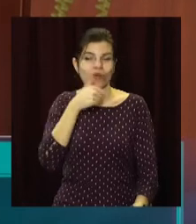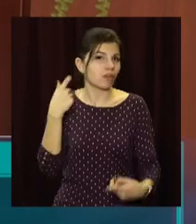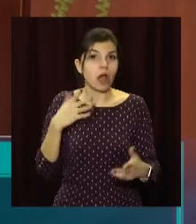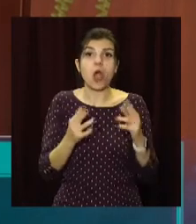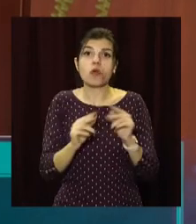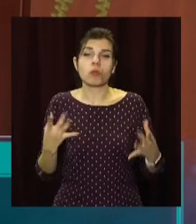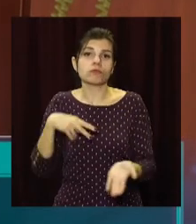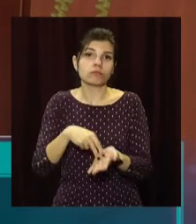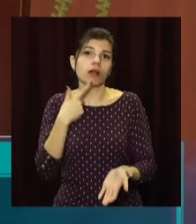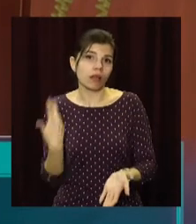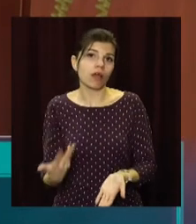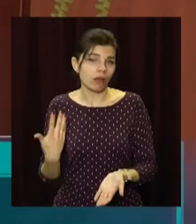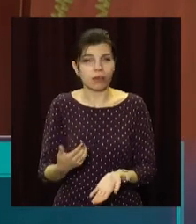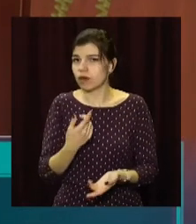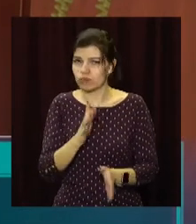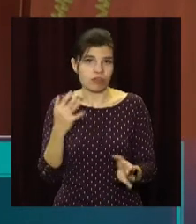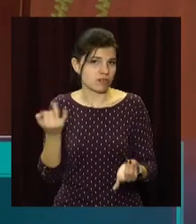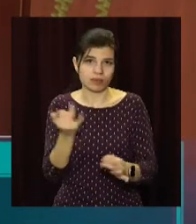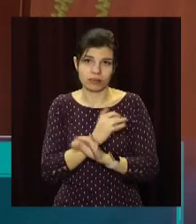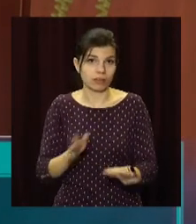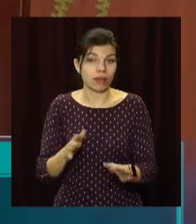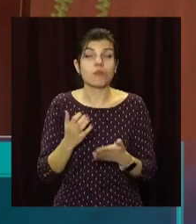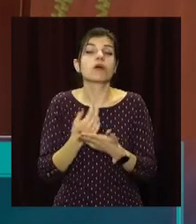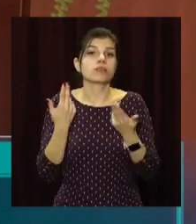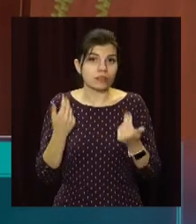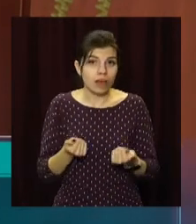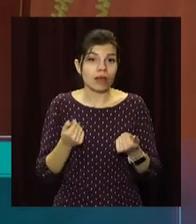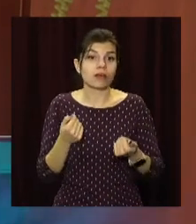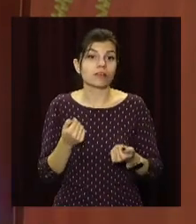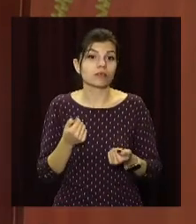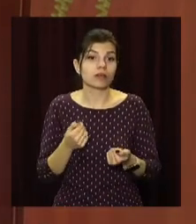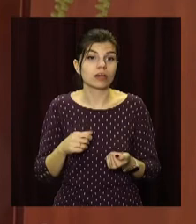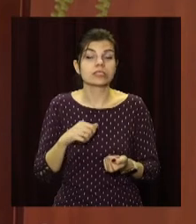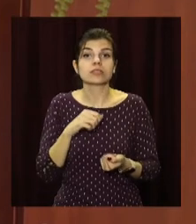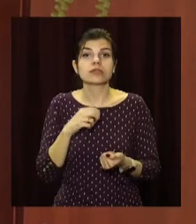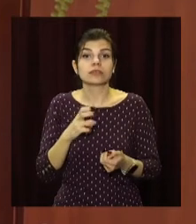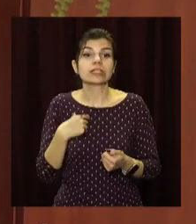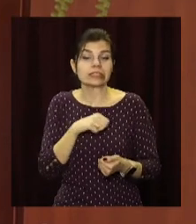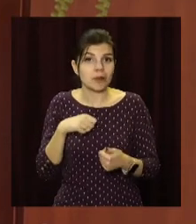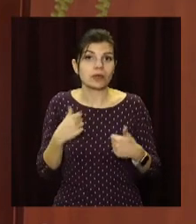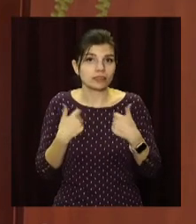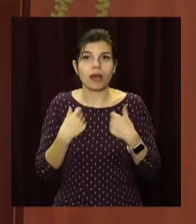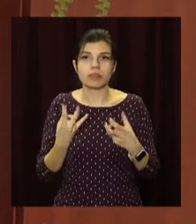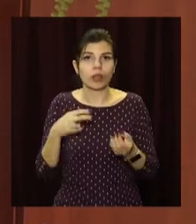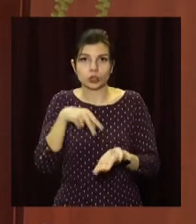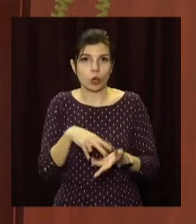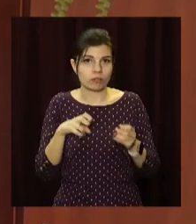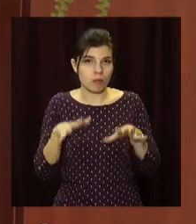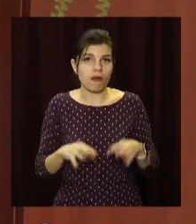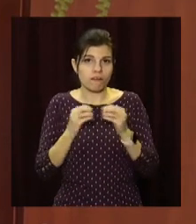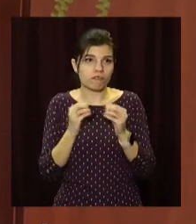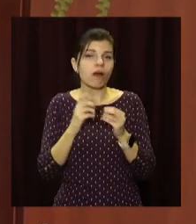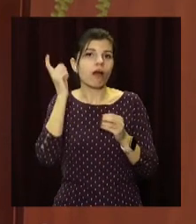розповідати, він буде їм просто нецікавий. Тому, звісно, сама стараюсь не стояти на місці і